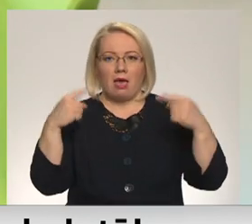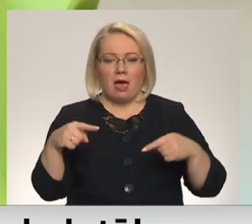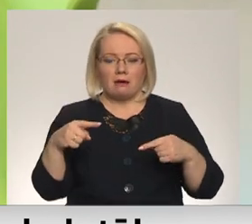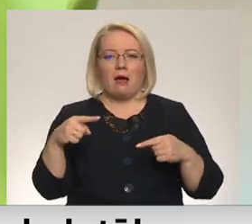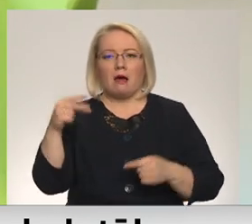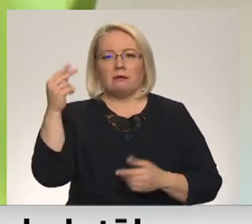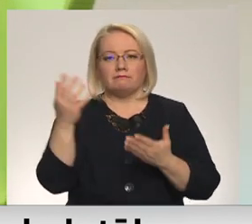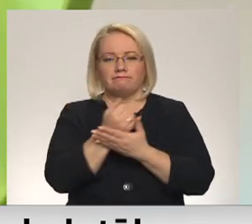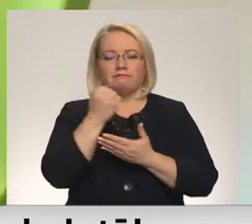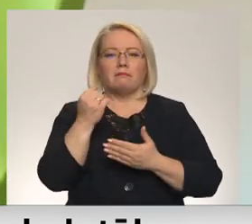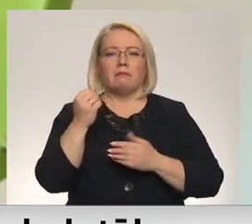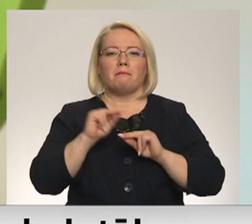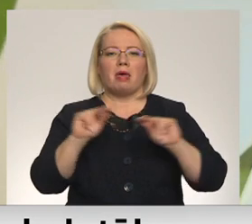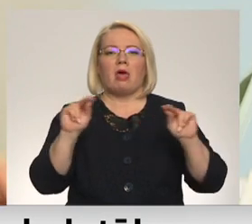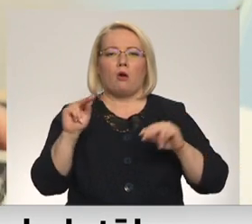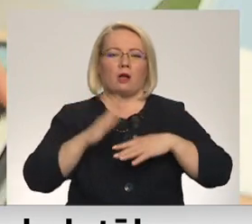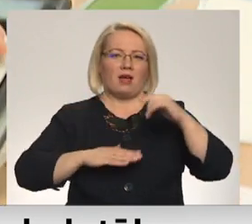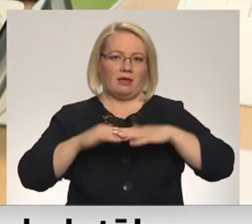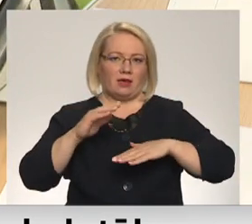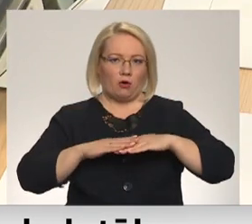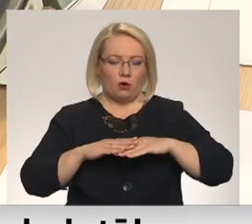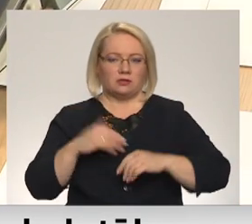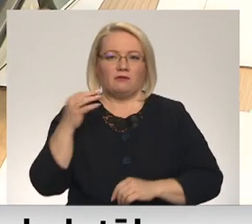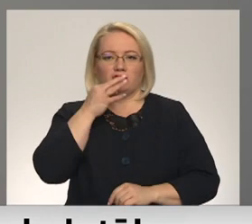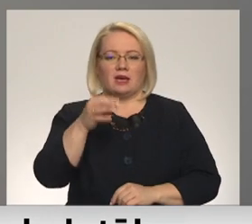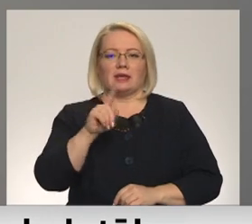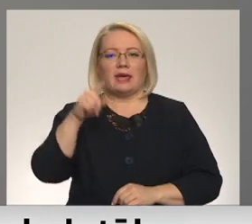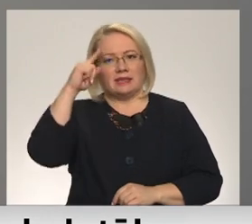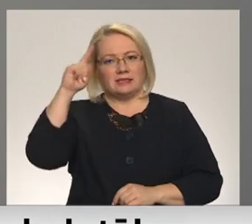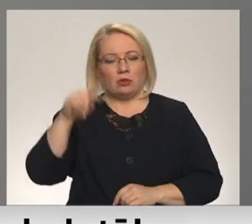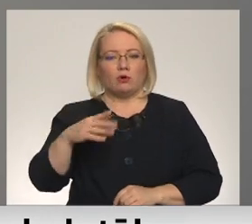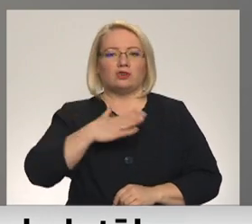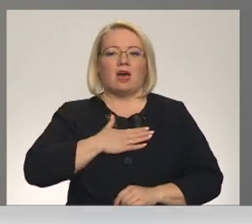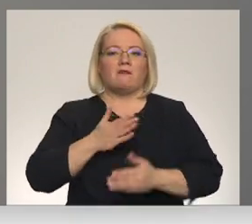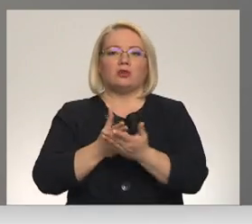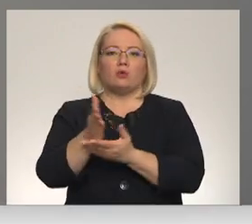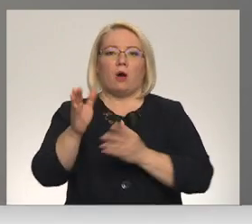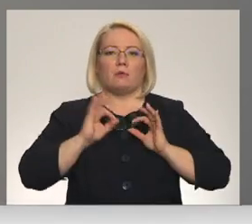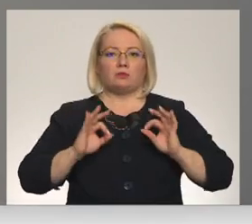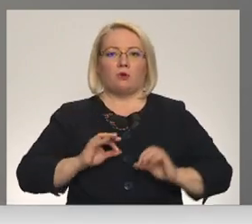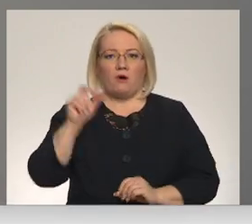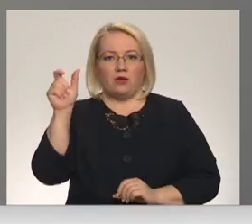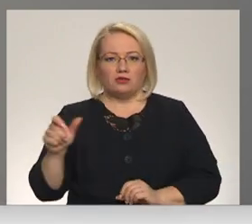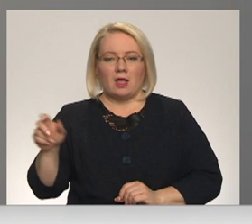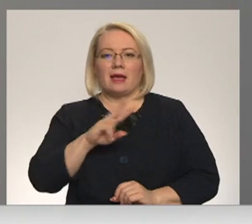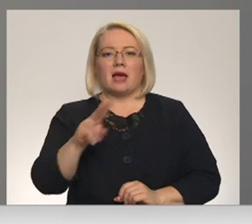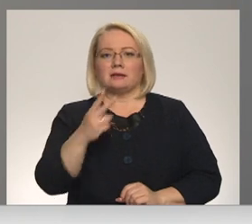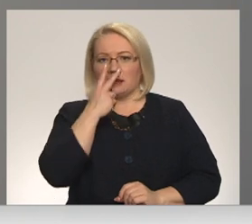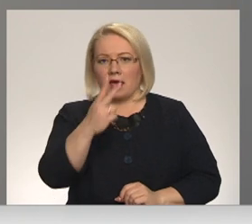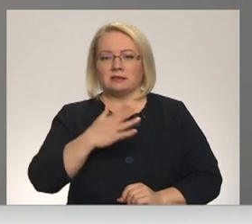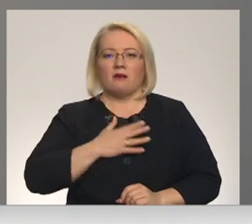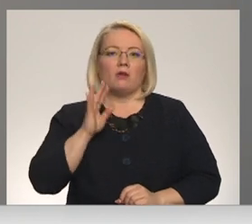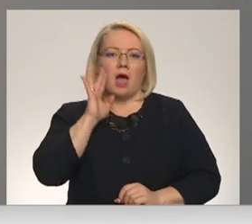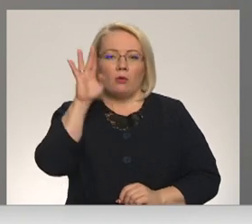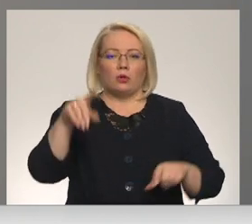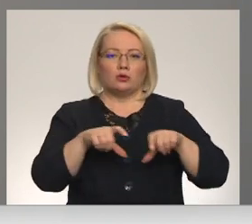kvalifikāciju. Tie ir zinoši savas jomas profesionāļi, kurie redz savu nākotu skolā un vēlas